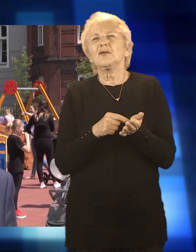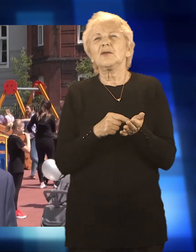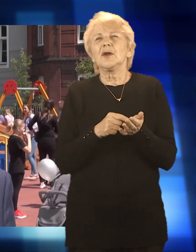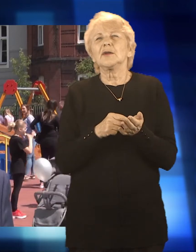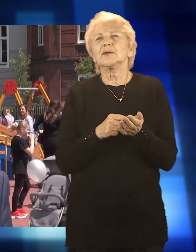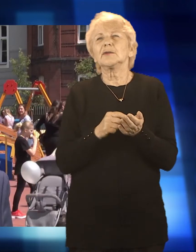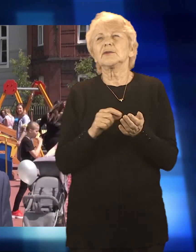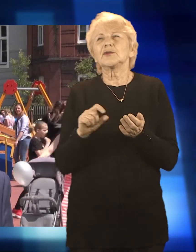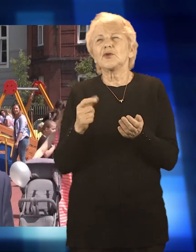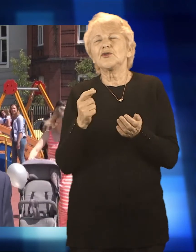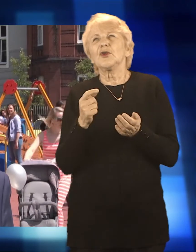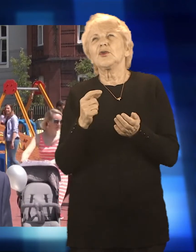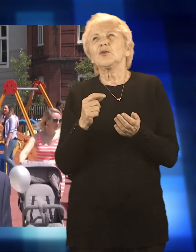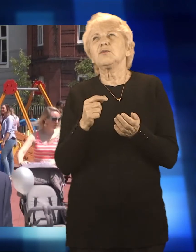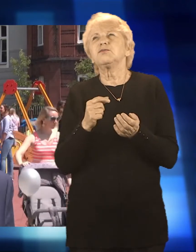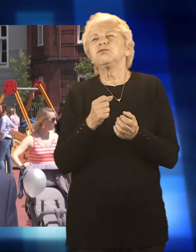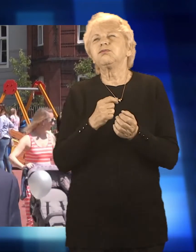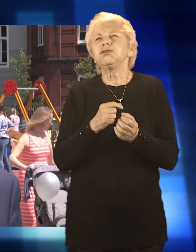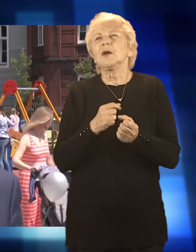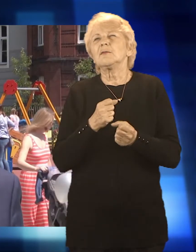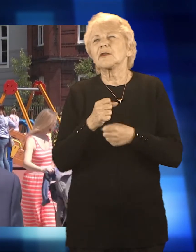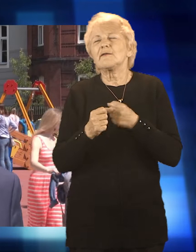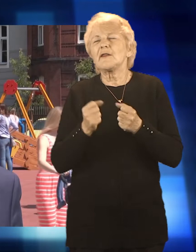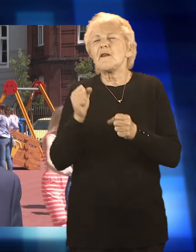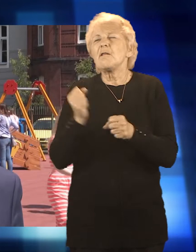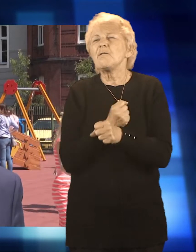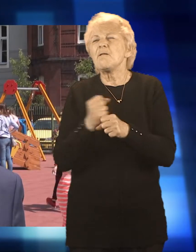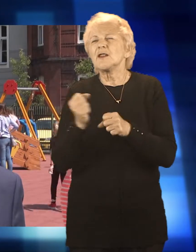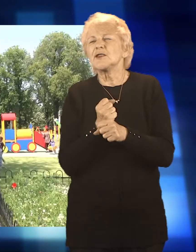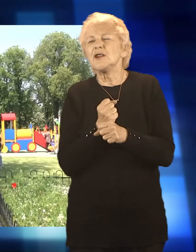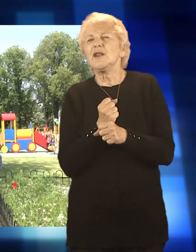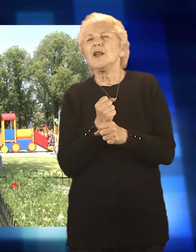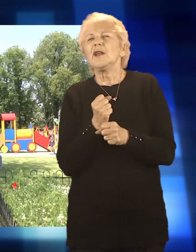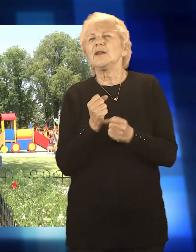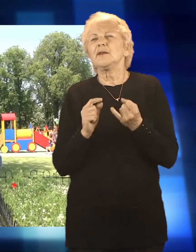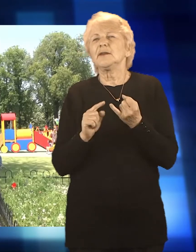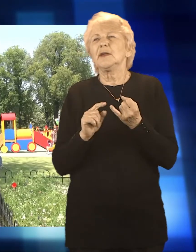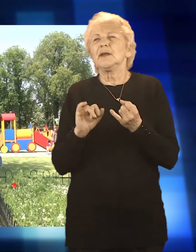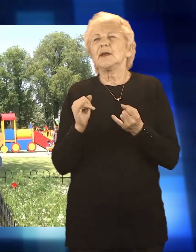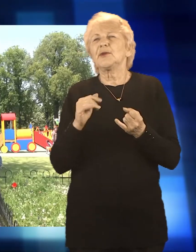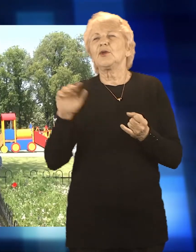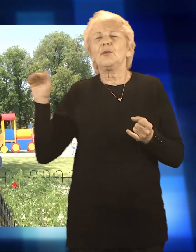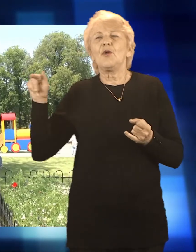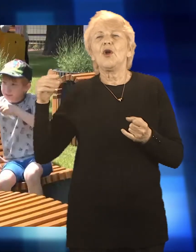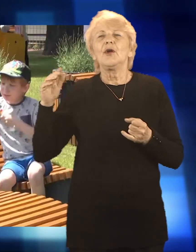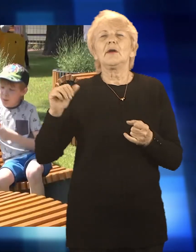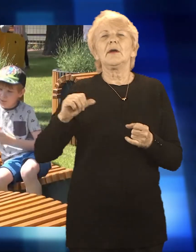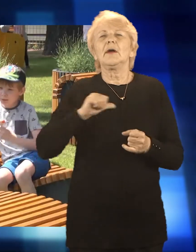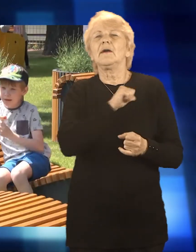wychodzili ze swojej roli urzędniczej i walczyli jak o swoje. Nie mogę również zapomnieć o